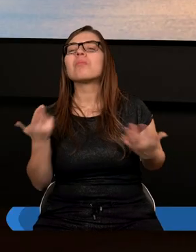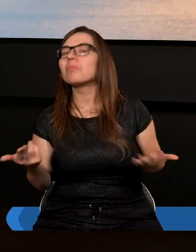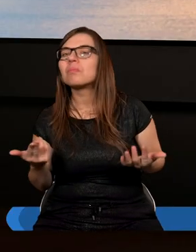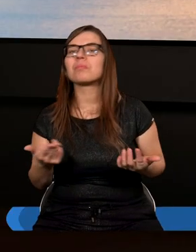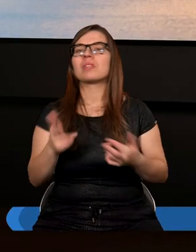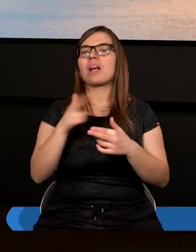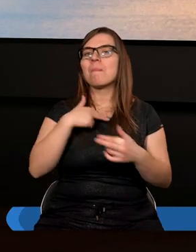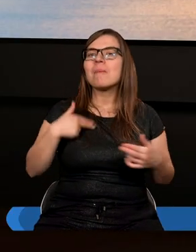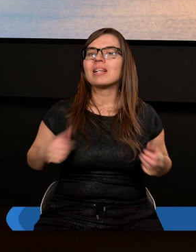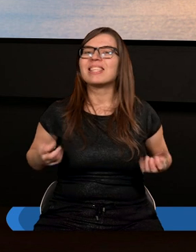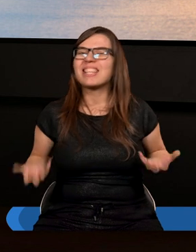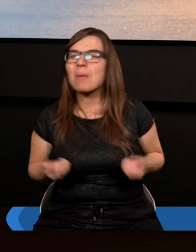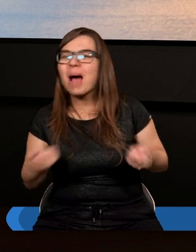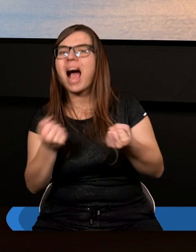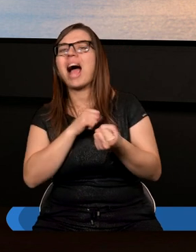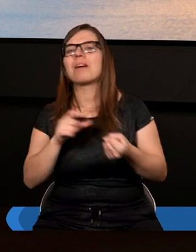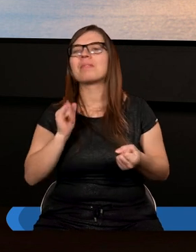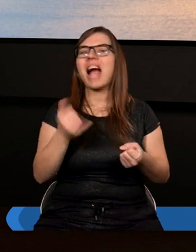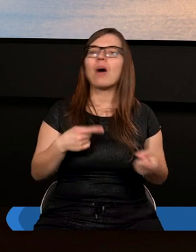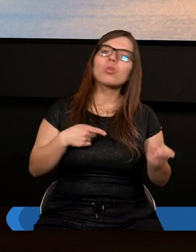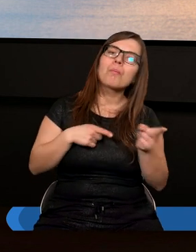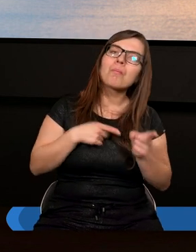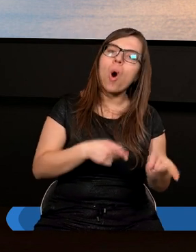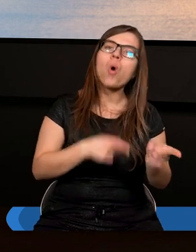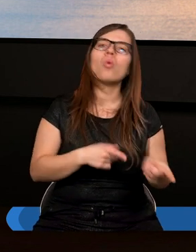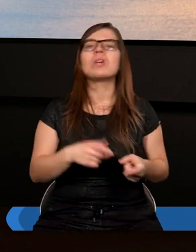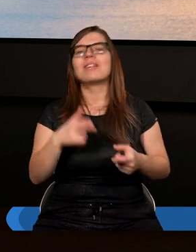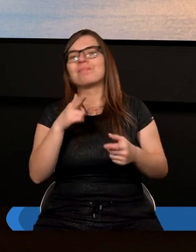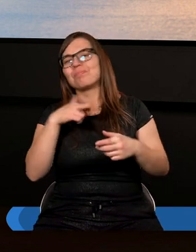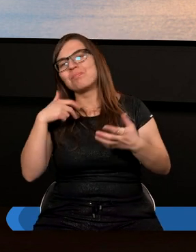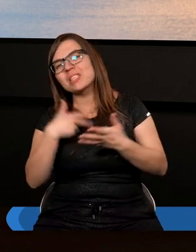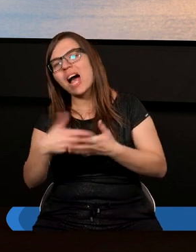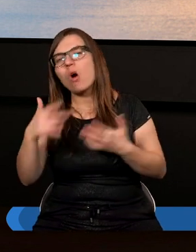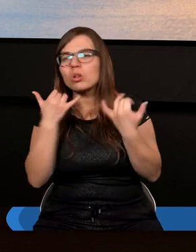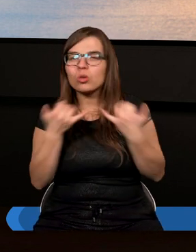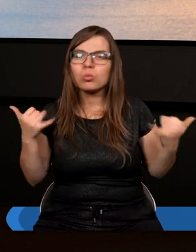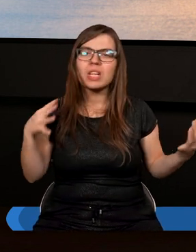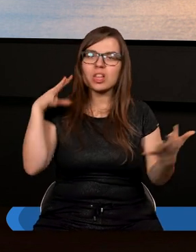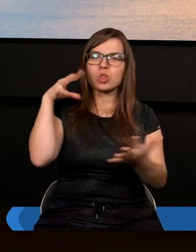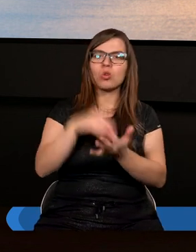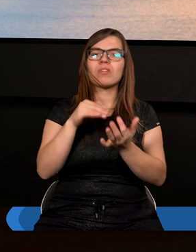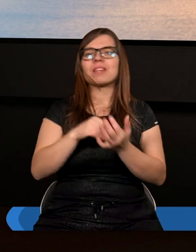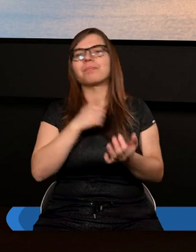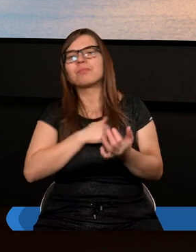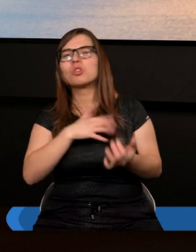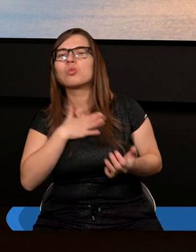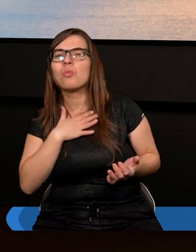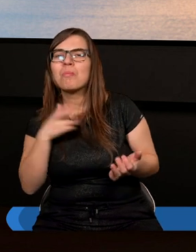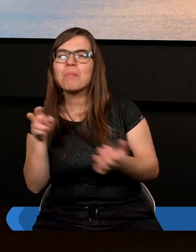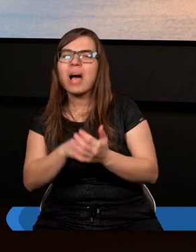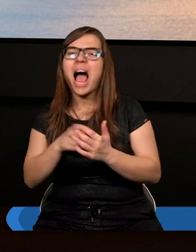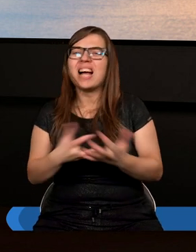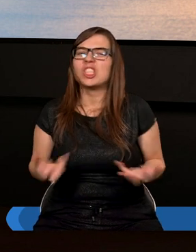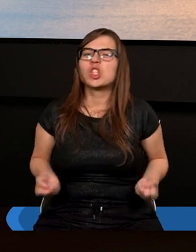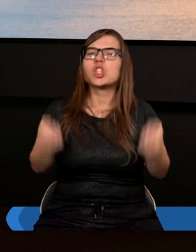kiedy może zmagamy się z jakąś pokusą. Kiedy przechodzimy przez jakieś doświadczenie. Kiedy może czujemy, że brakuje nam